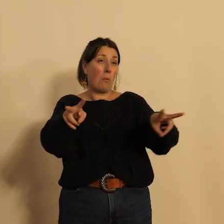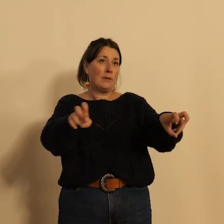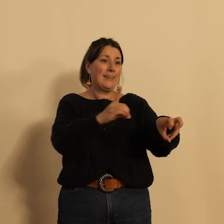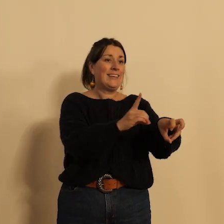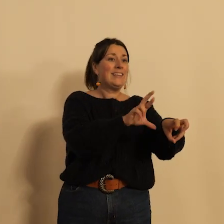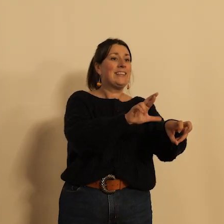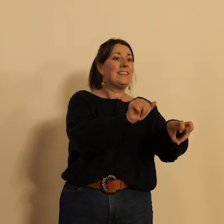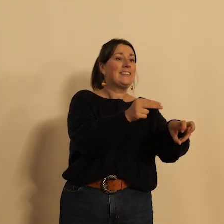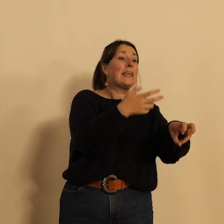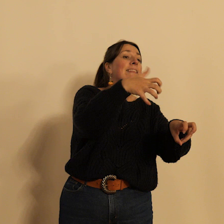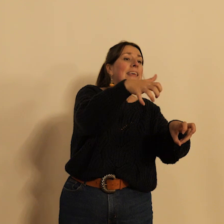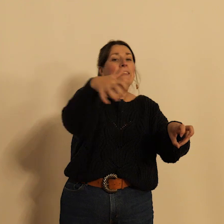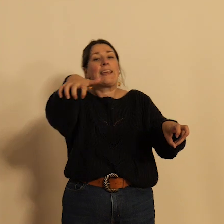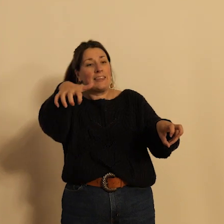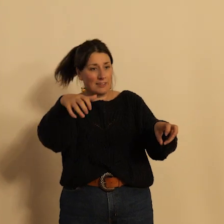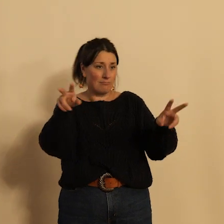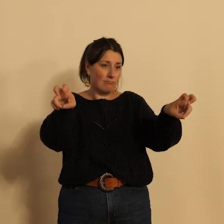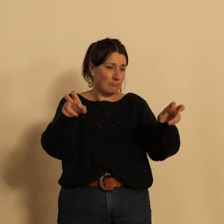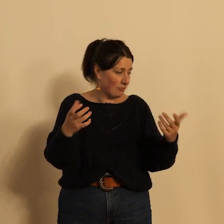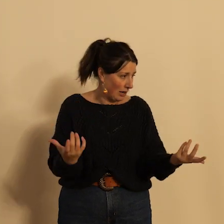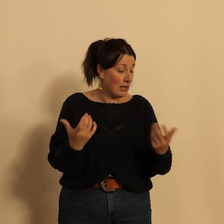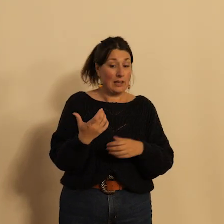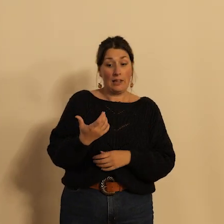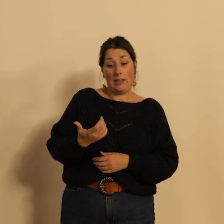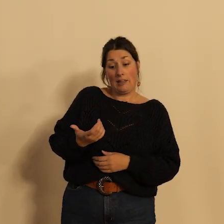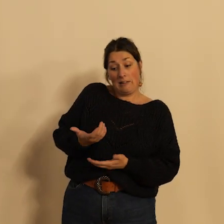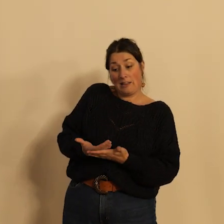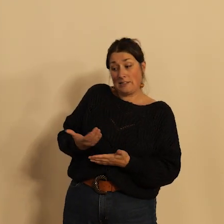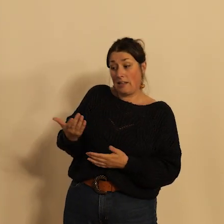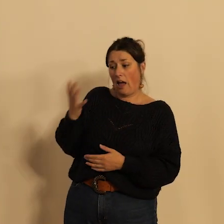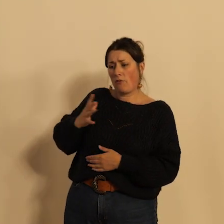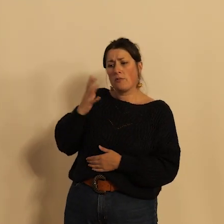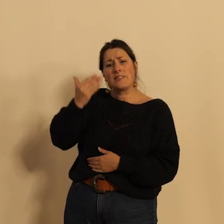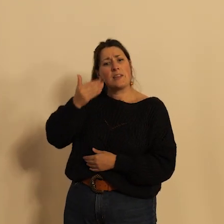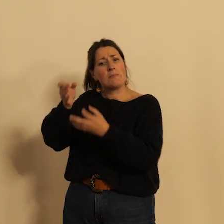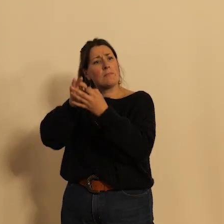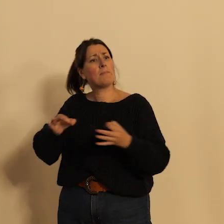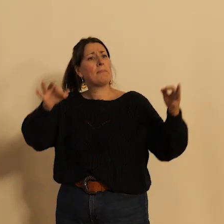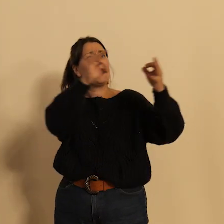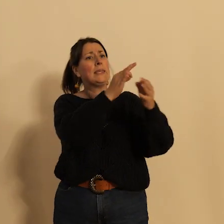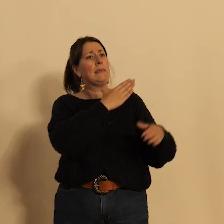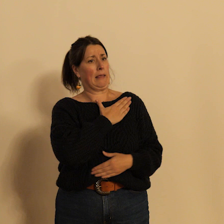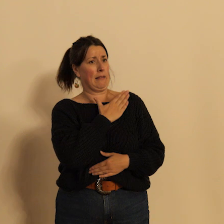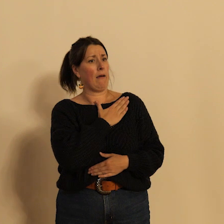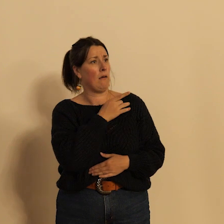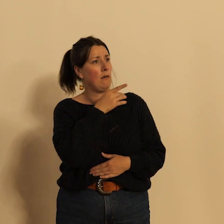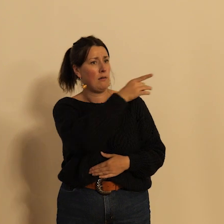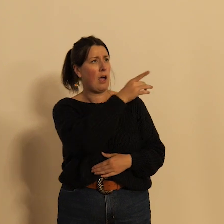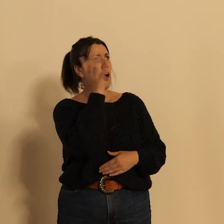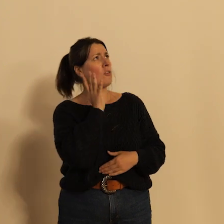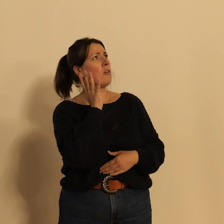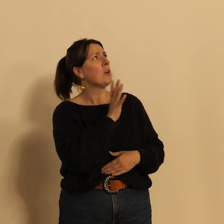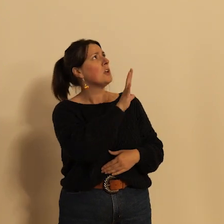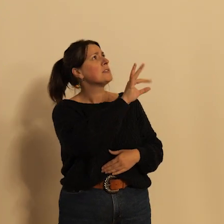et donc cette opération s'inspire de l'exemple canadien qui réunit et cette opération réunit à l'époque 750 cyclistes